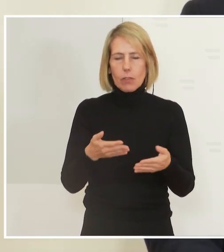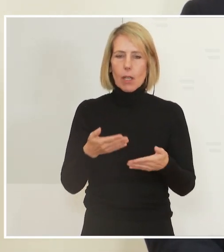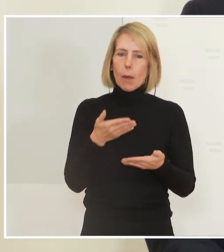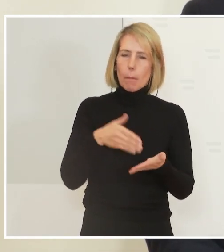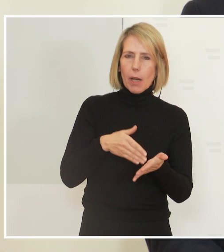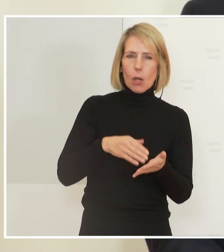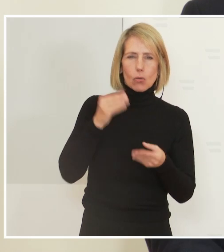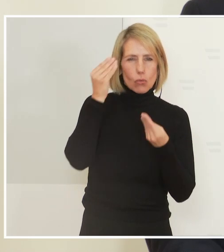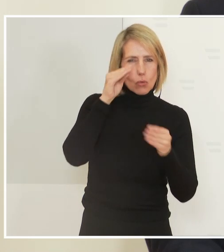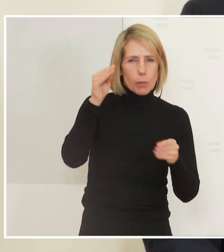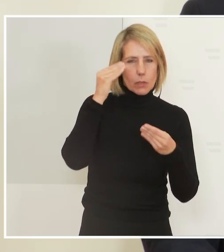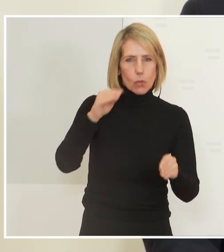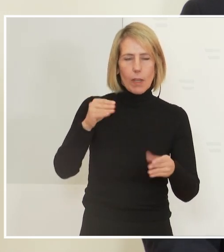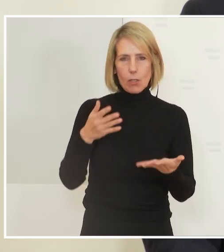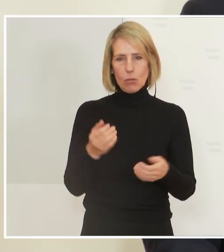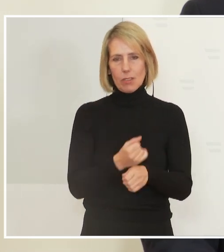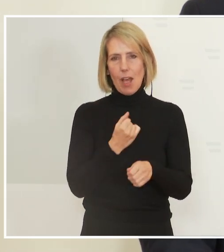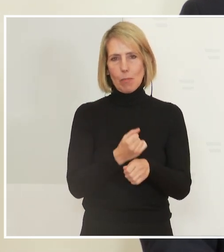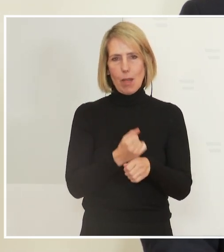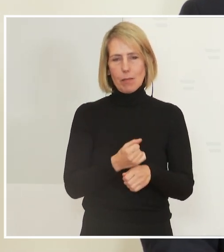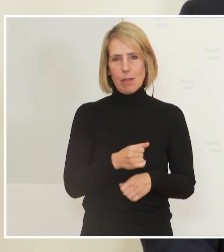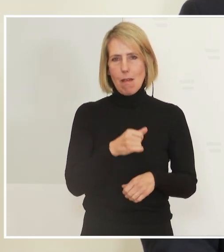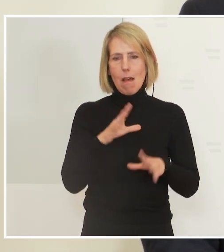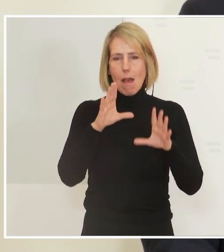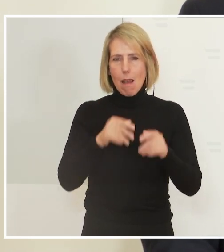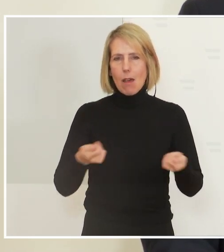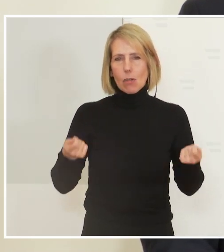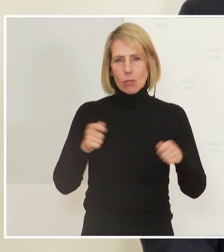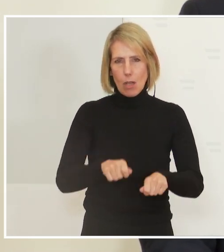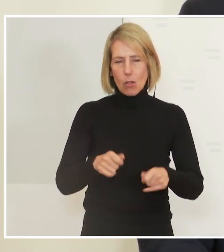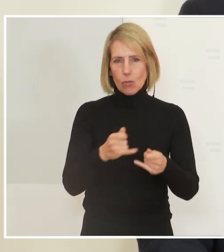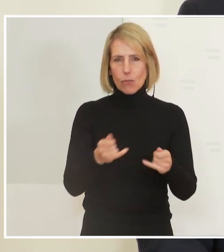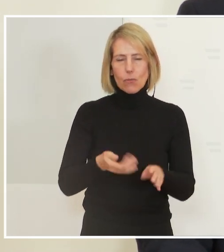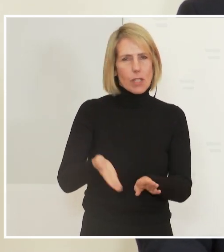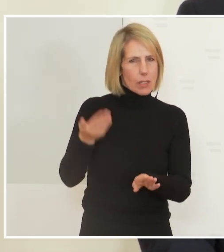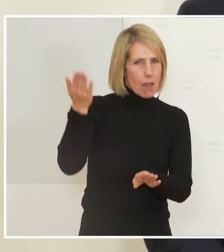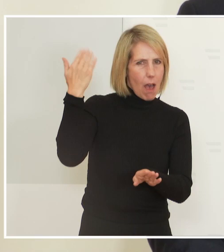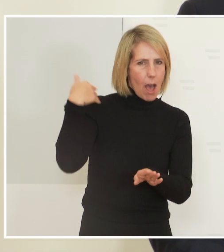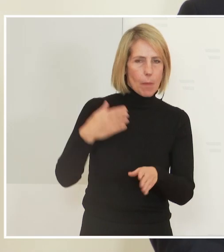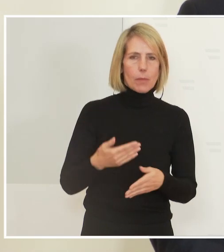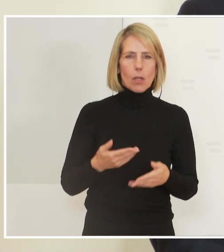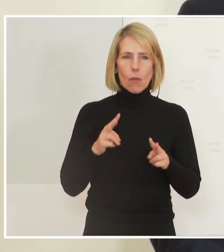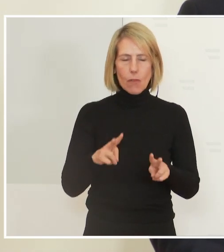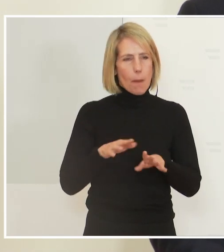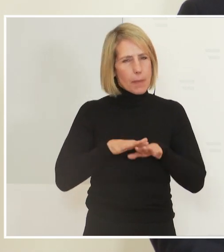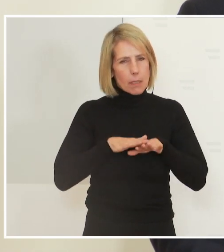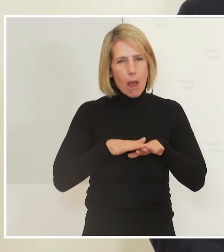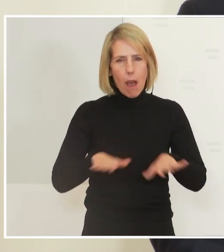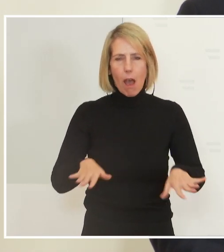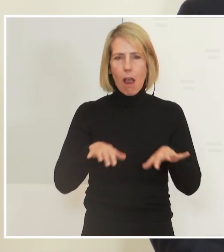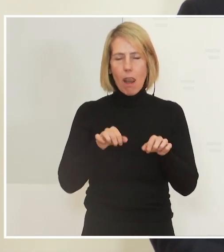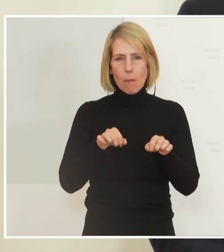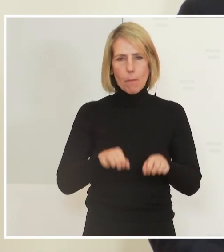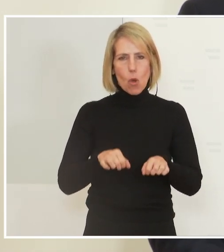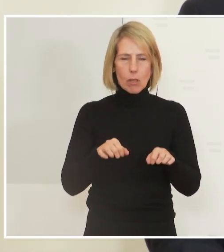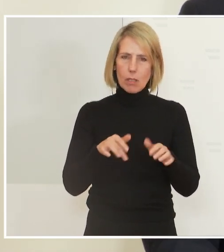Für mich ist ganz klar, im Grunde genommen ein Lockdown genereller Natur, so wenn ihn gehabt haben, werden wir mit allen uns zu geboten stehenden Mitteln